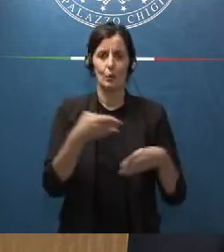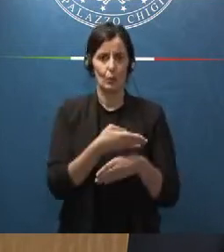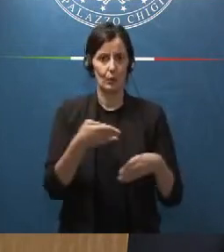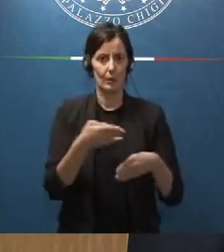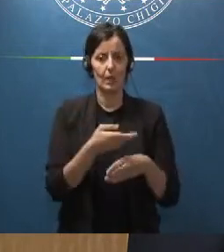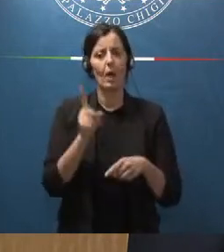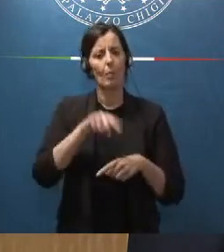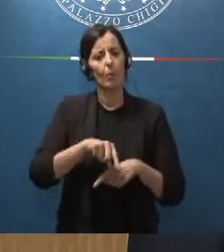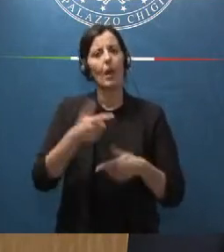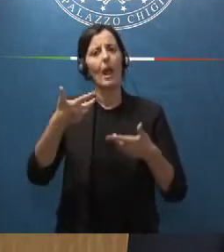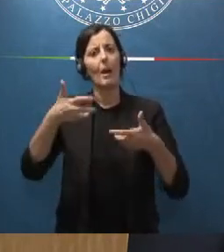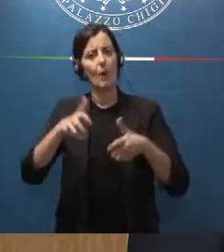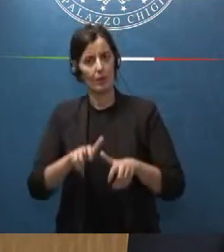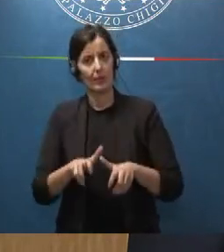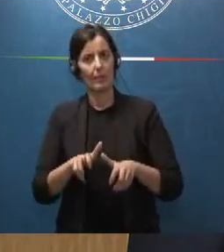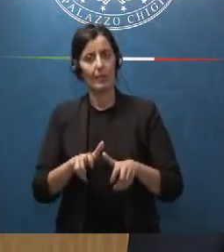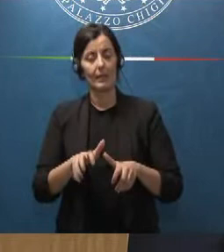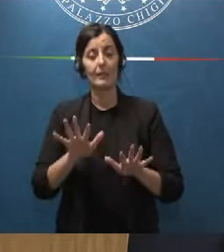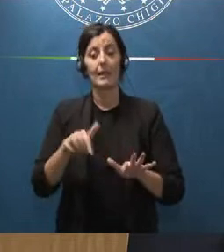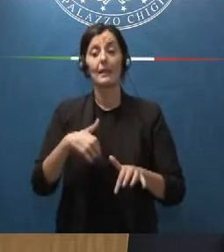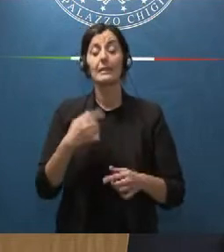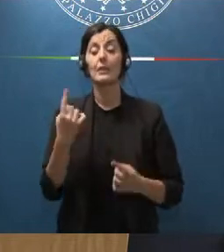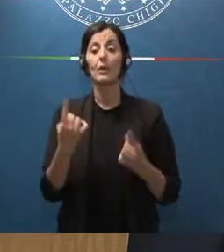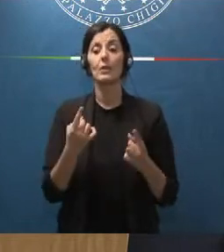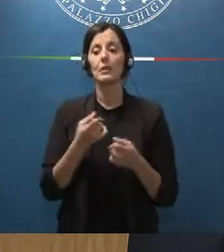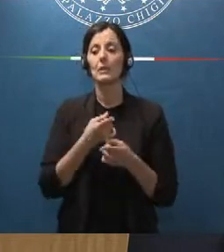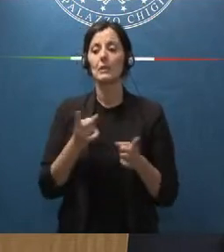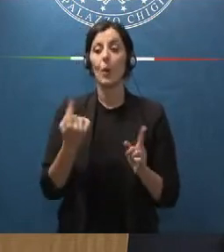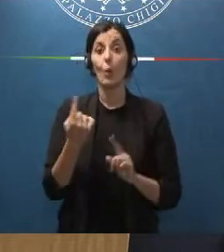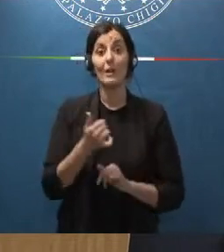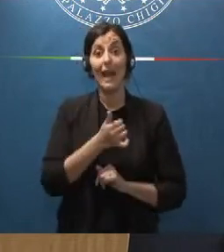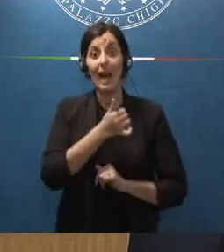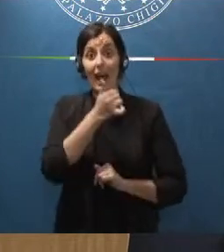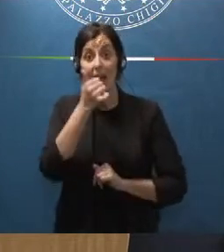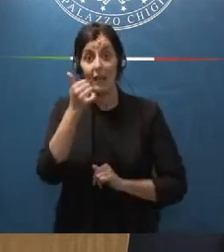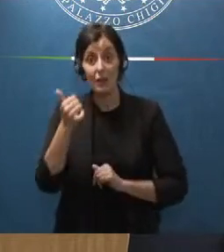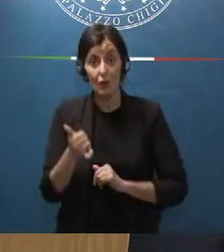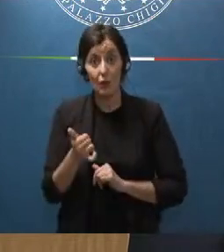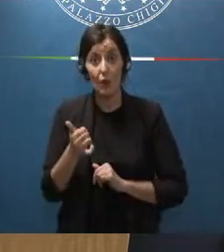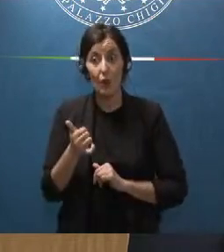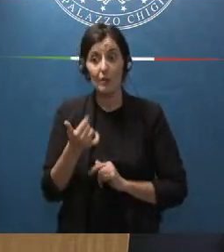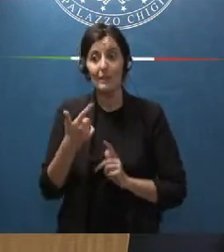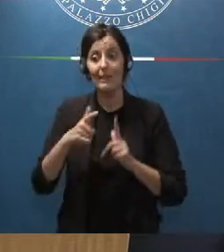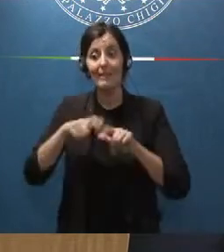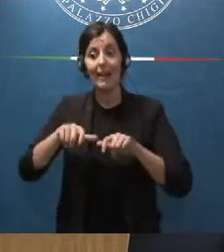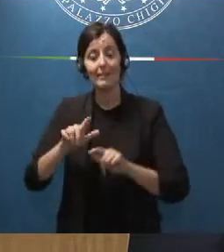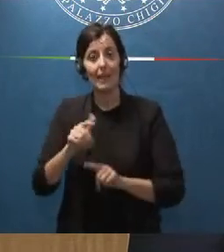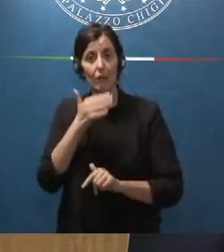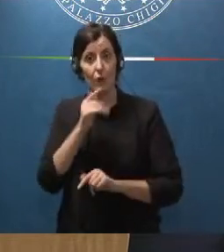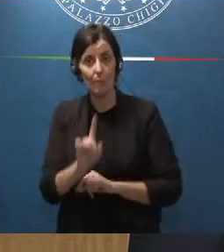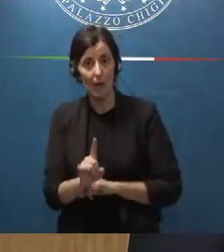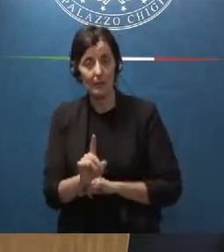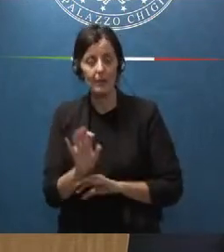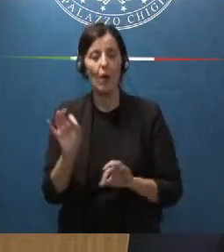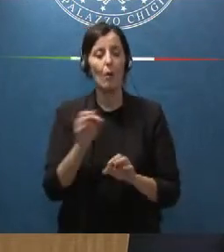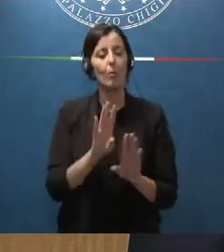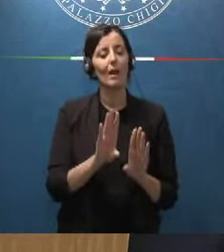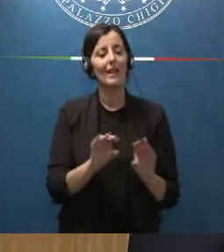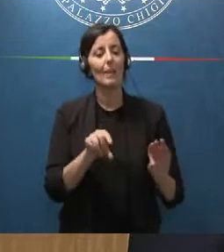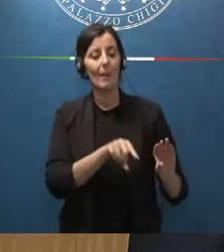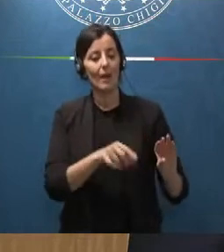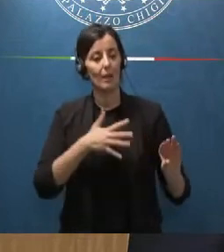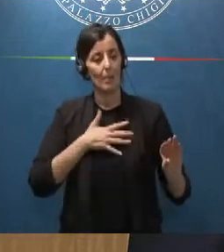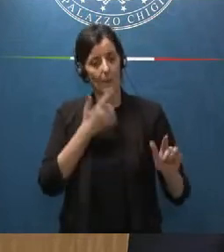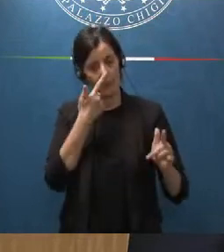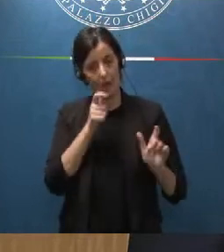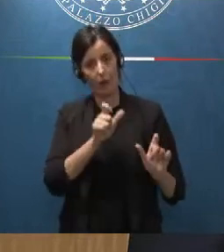anche agli ammortamenti nel caso in cui non basti un anno di permanenza del tesserato o comunque del bene in proprietà delle